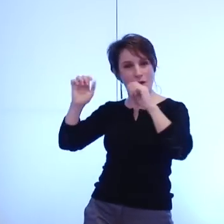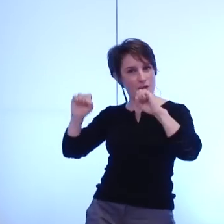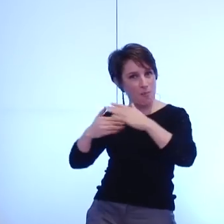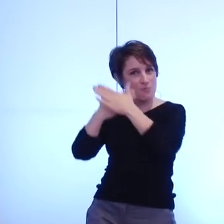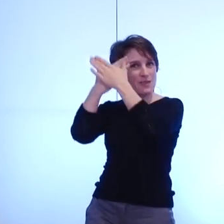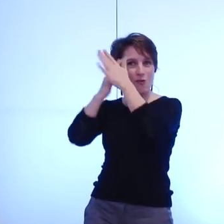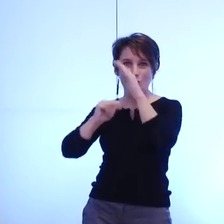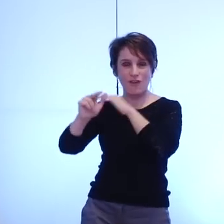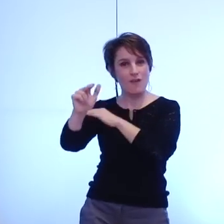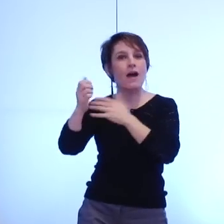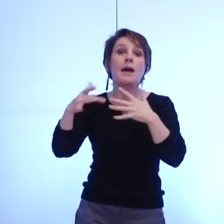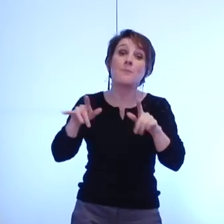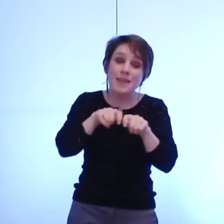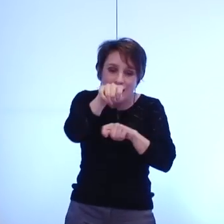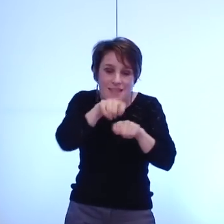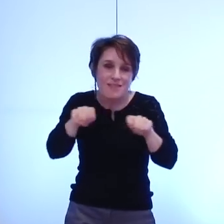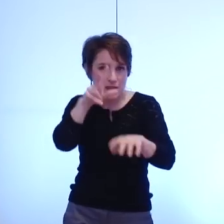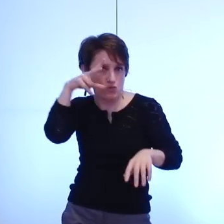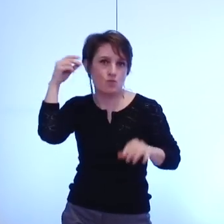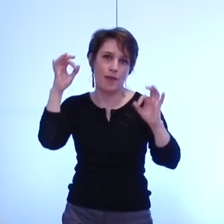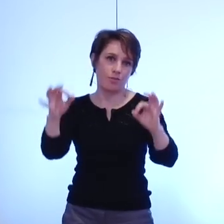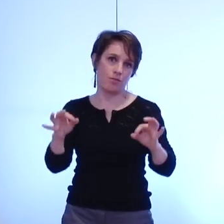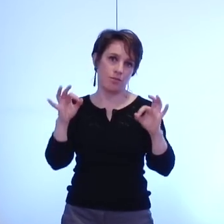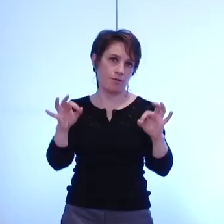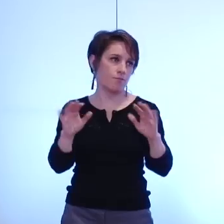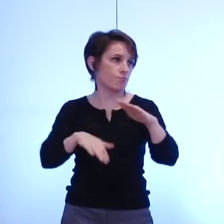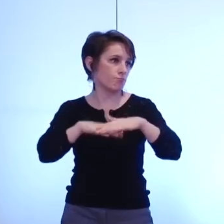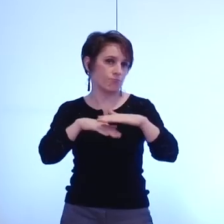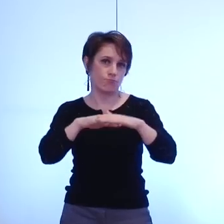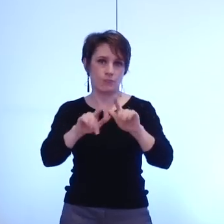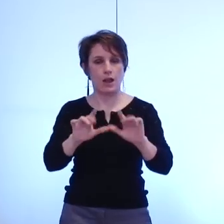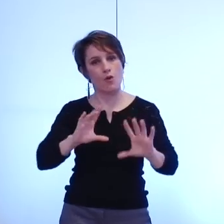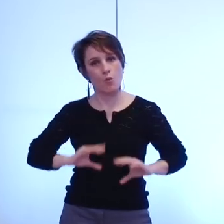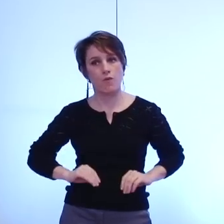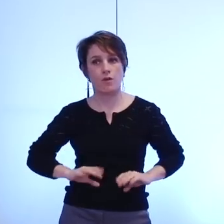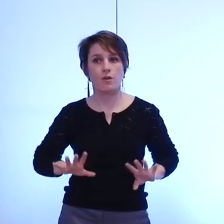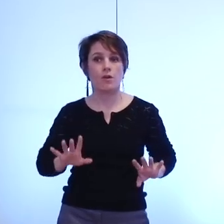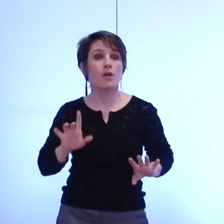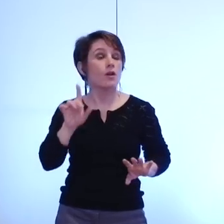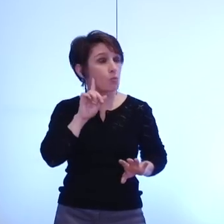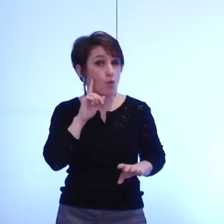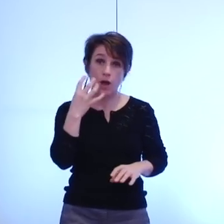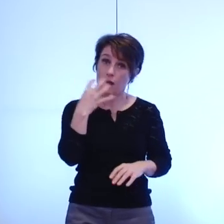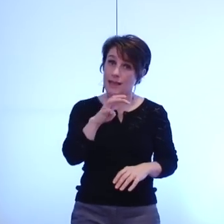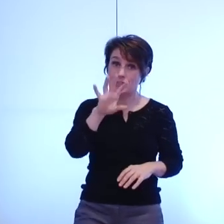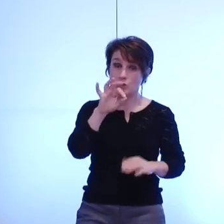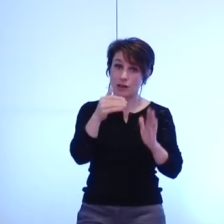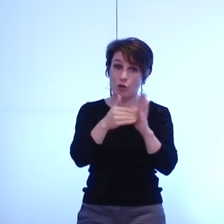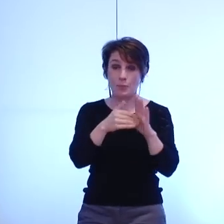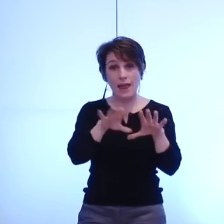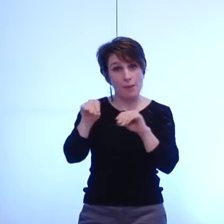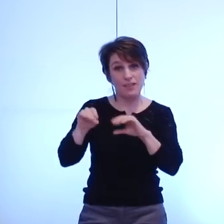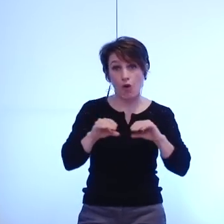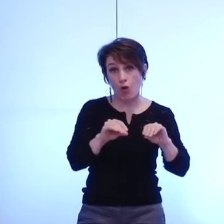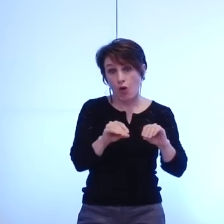dimension à taille humaine car même si nous allons dans le sens de ce qui vient d'être dit précédemment 450 000 habitants on